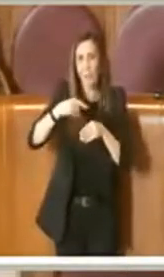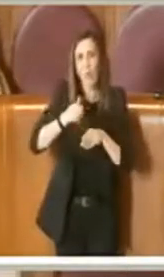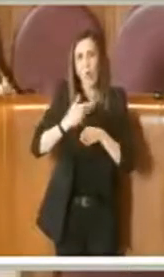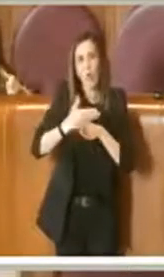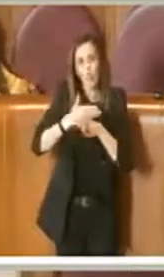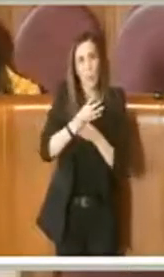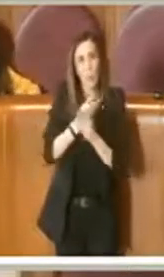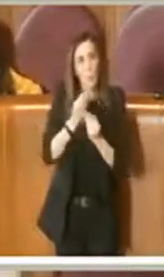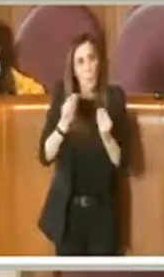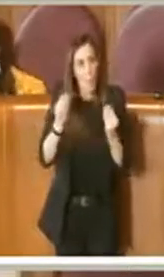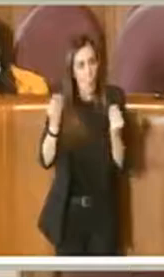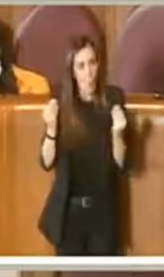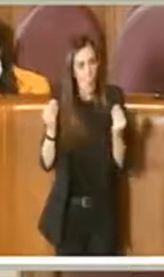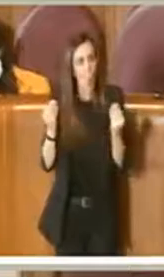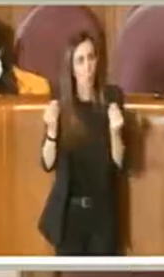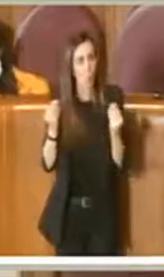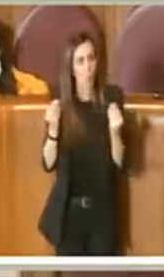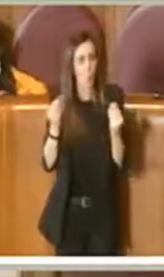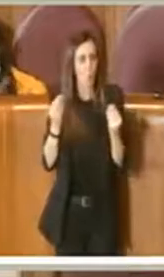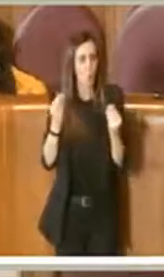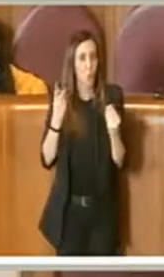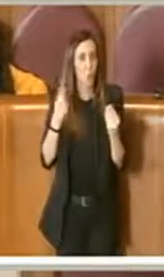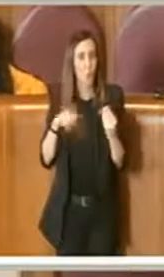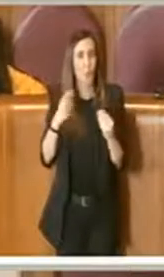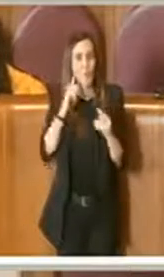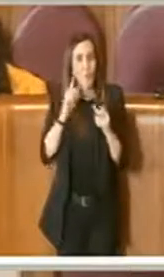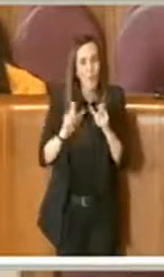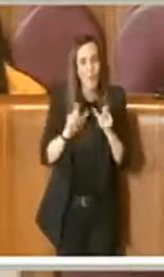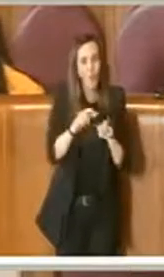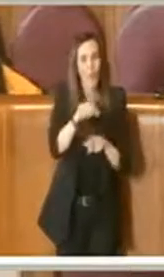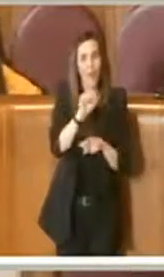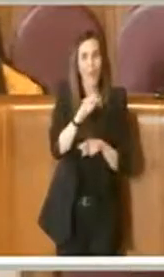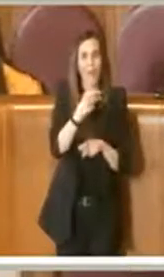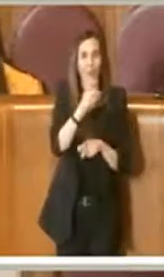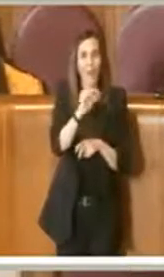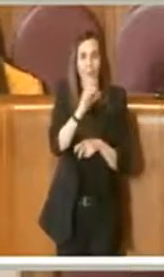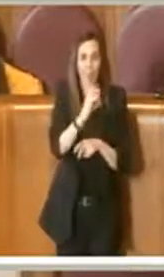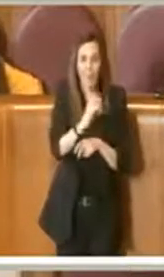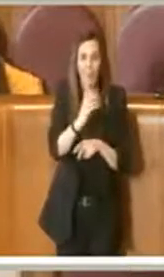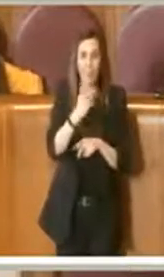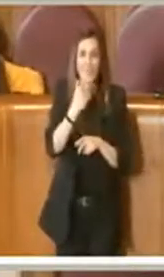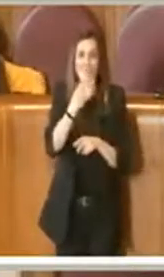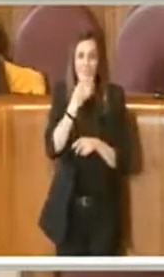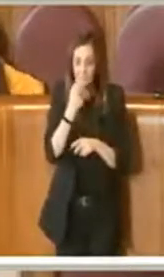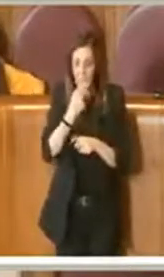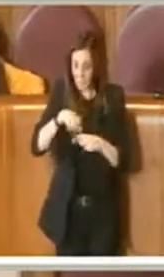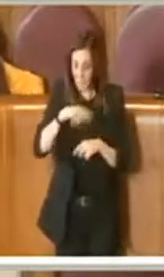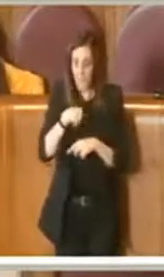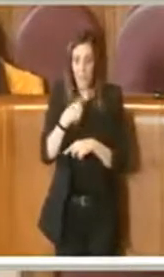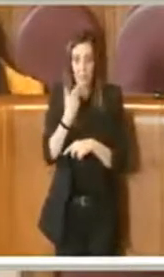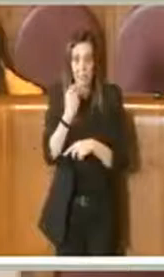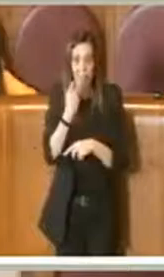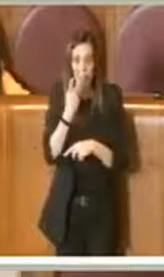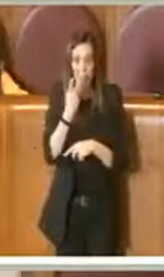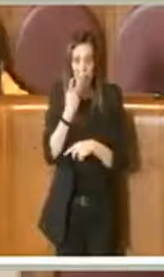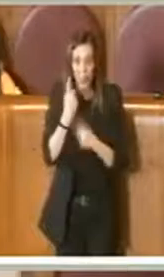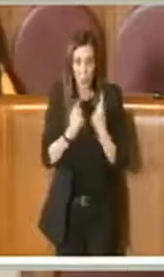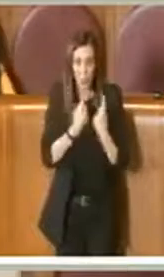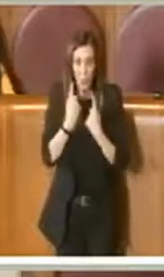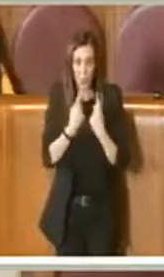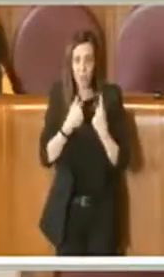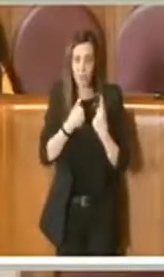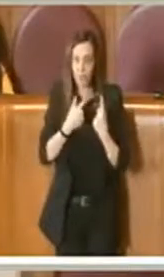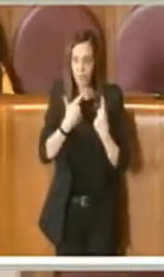detto per quanto concerne ATAC. Noi ci siamo ritrovati in una situazione in cui eravamo assolutamente,